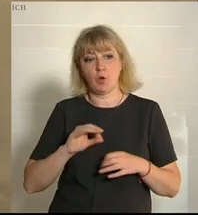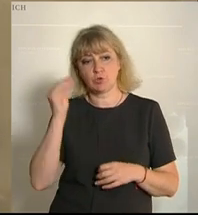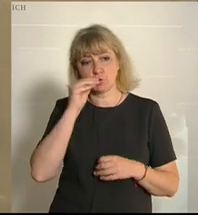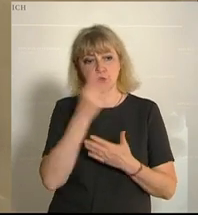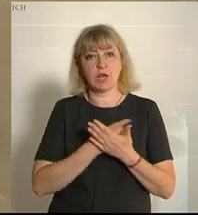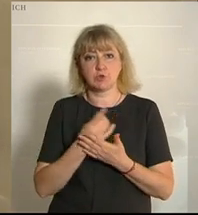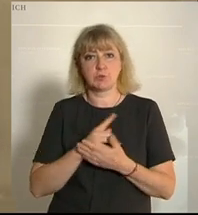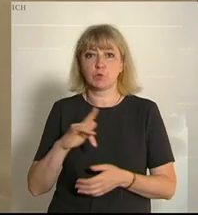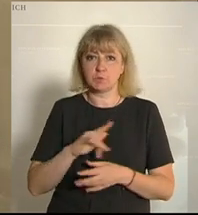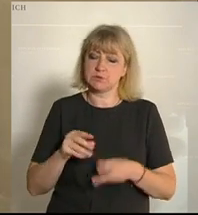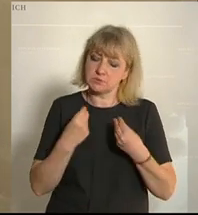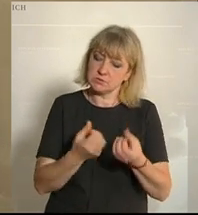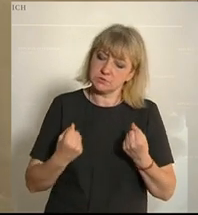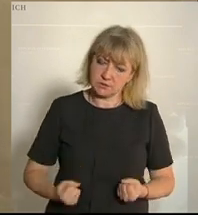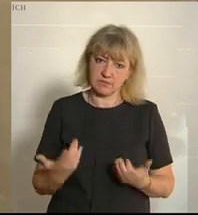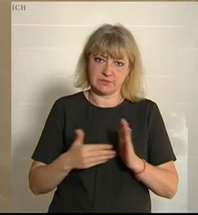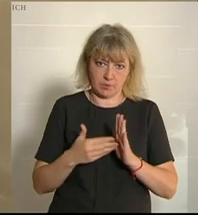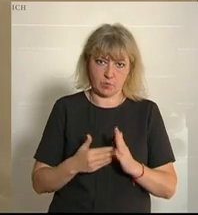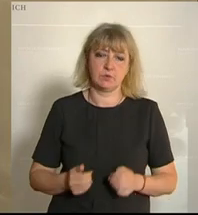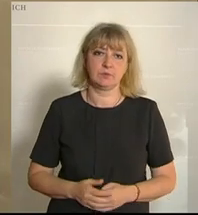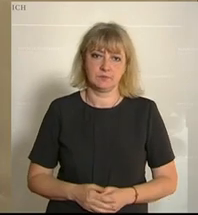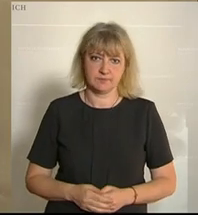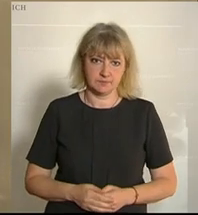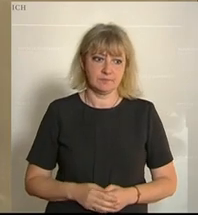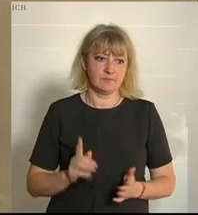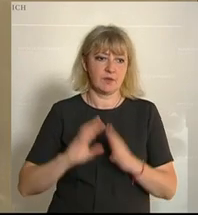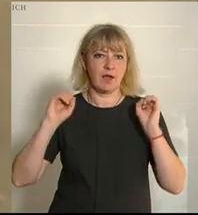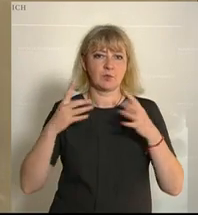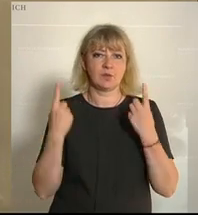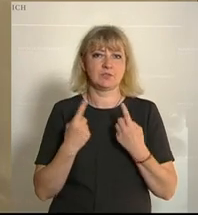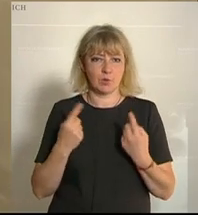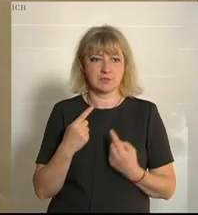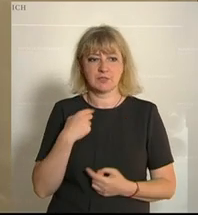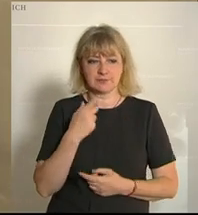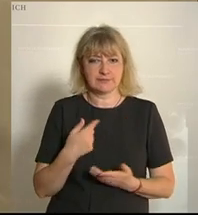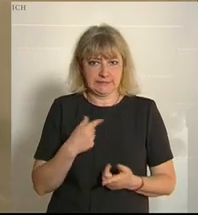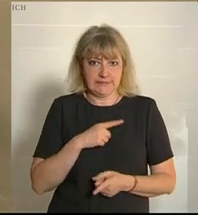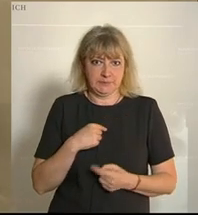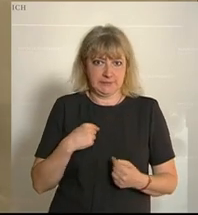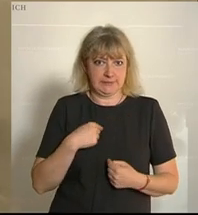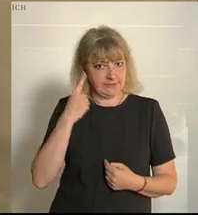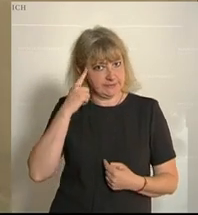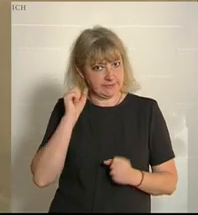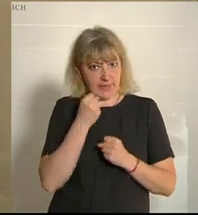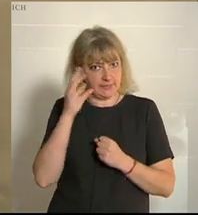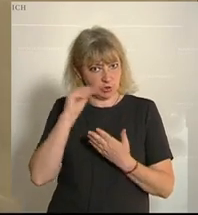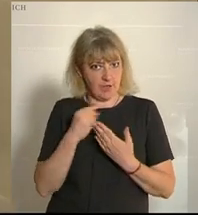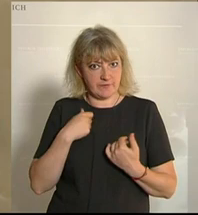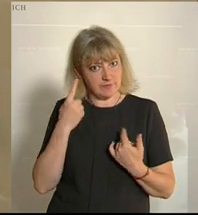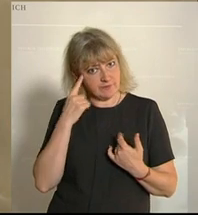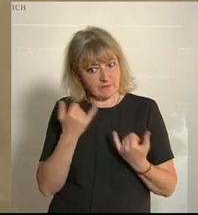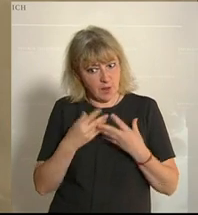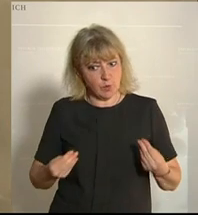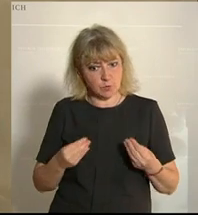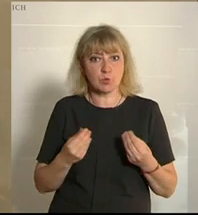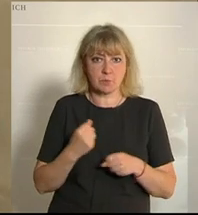schulischen Ausbildungsplatz zuzusichern, der benötigt wird. Die aktuelle Situation bereitet auch mir schlaflose Nächte. Wir arbeiten mit Hochdruck an Lösungen